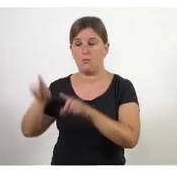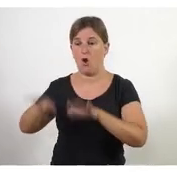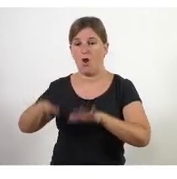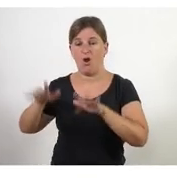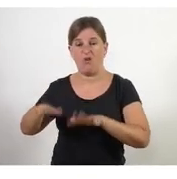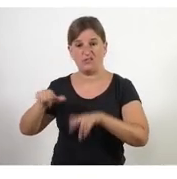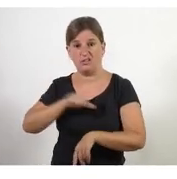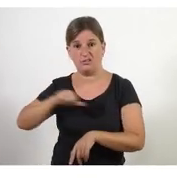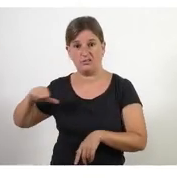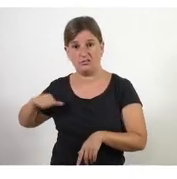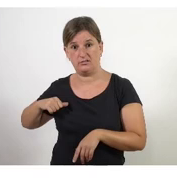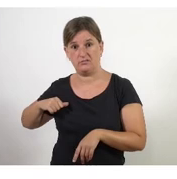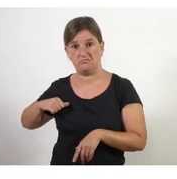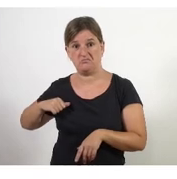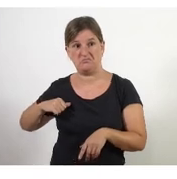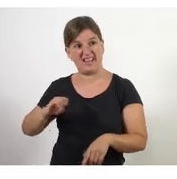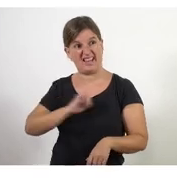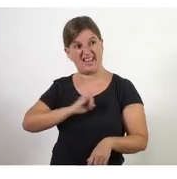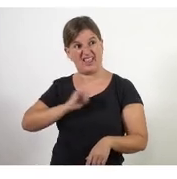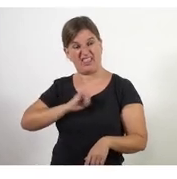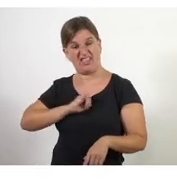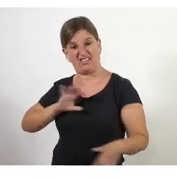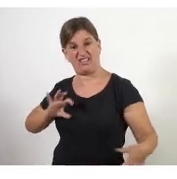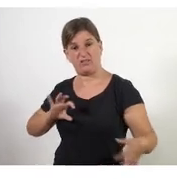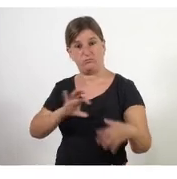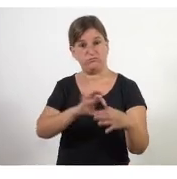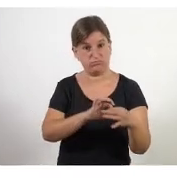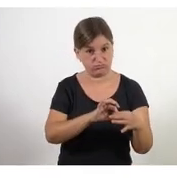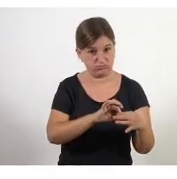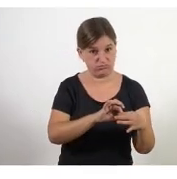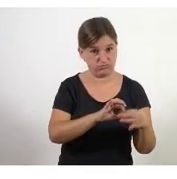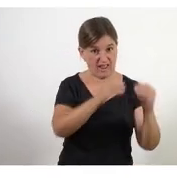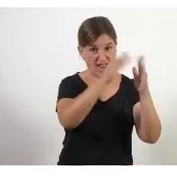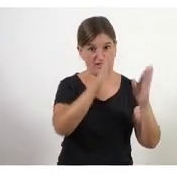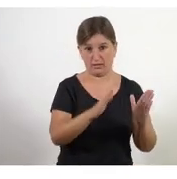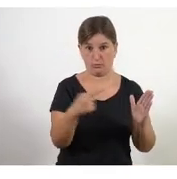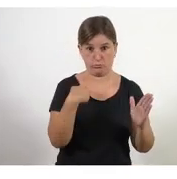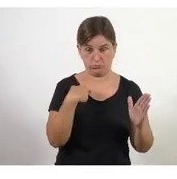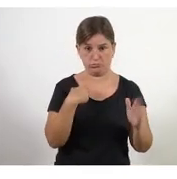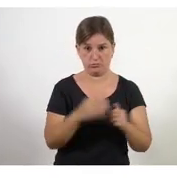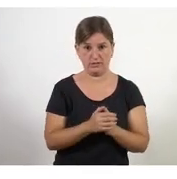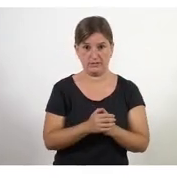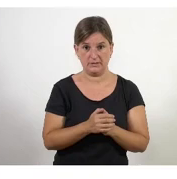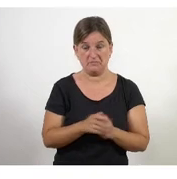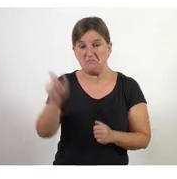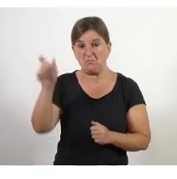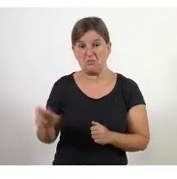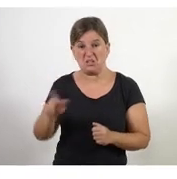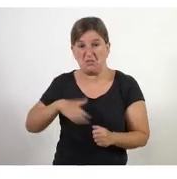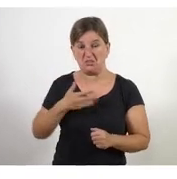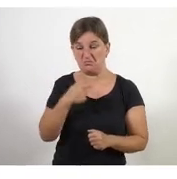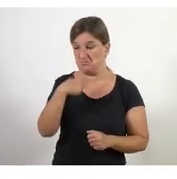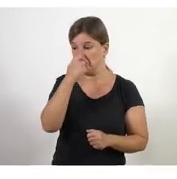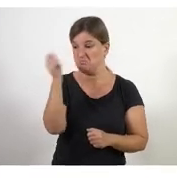la pèrdua de sentiment de pertenença pot ser brutal tan brutal que aquella persona ja tant li faci